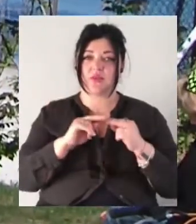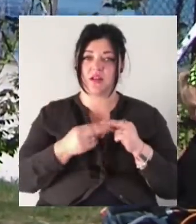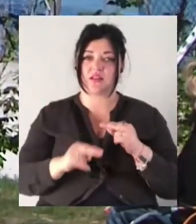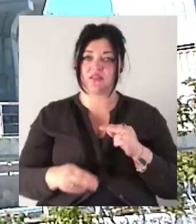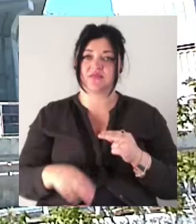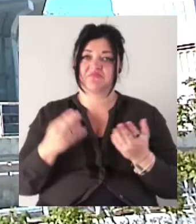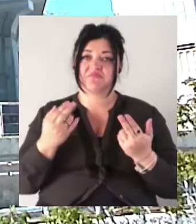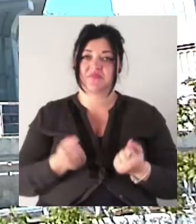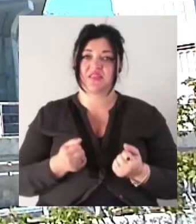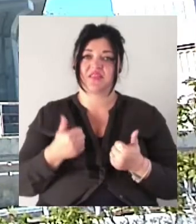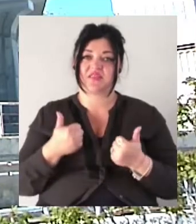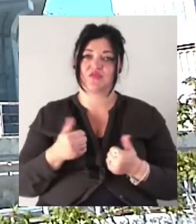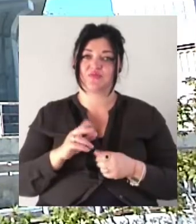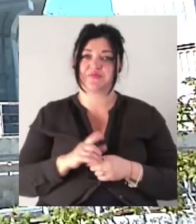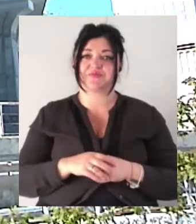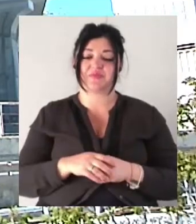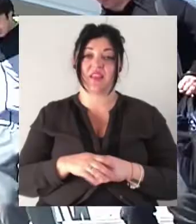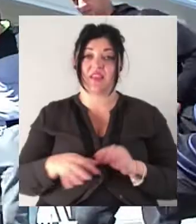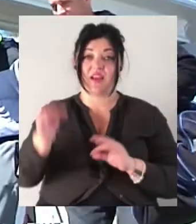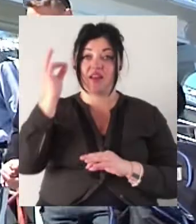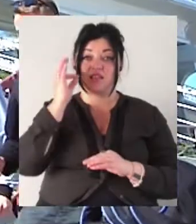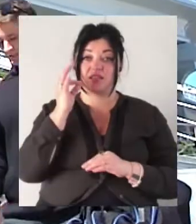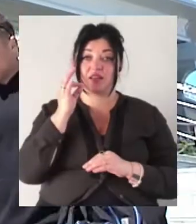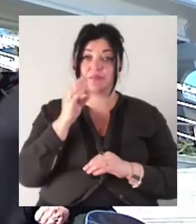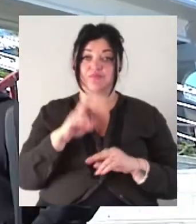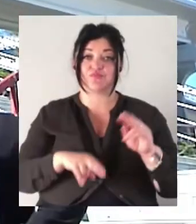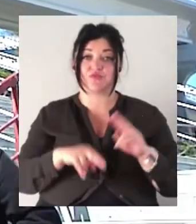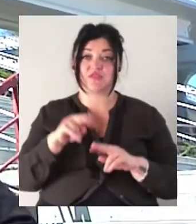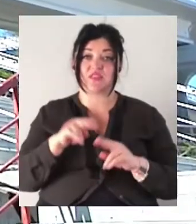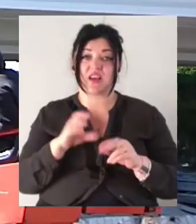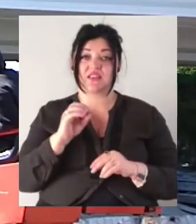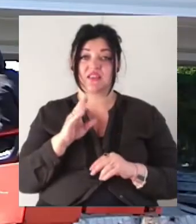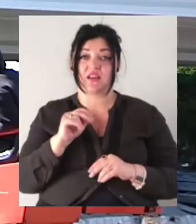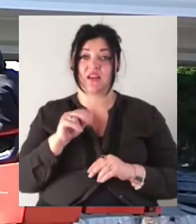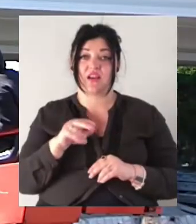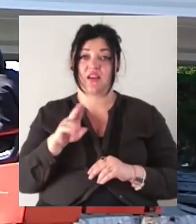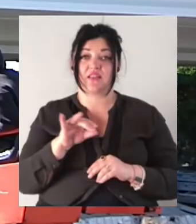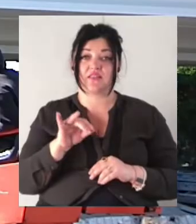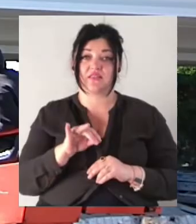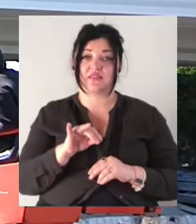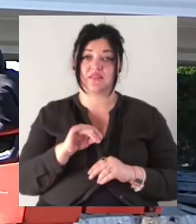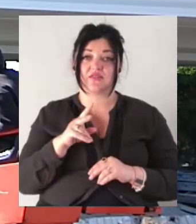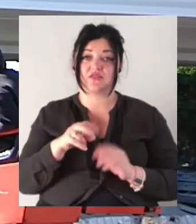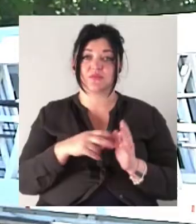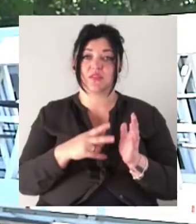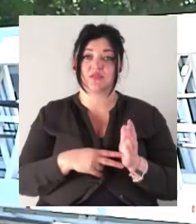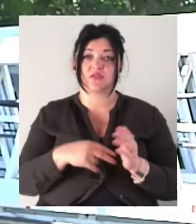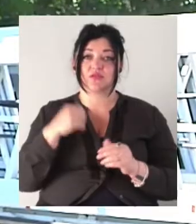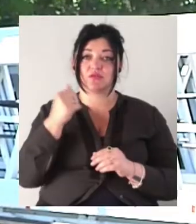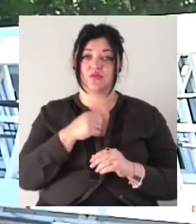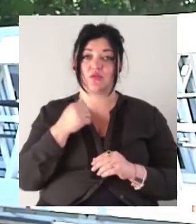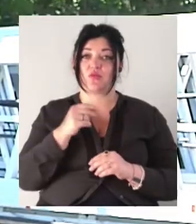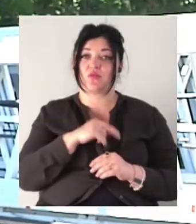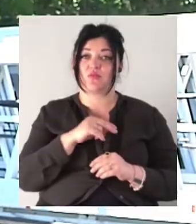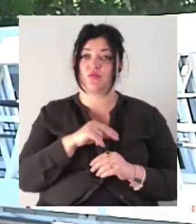намного удобнее. Нагадаємо, тендер на будівництво естакади оголосили в жовтні 2017 року. Роботи проводить